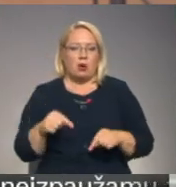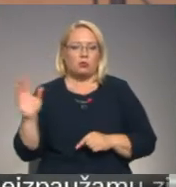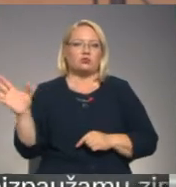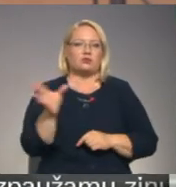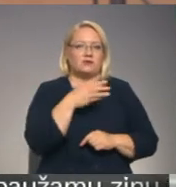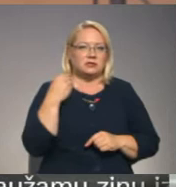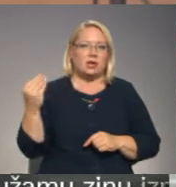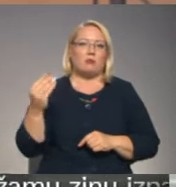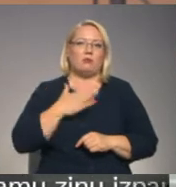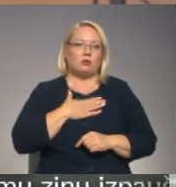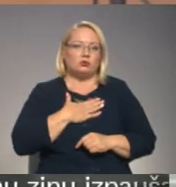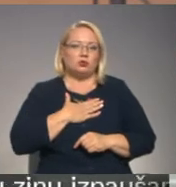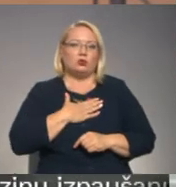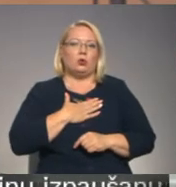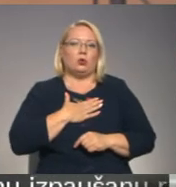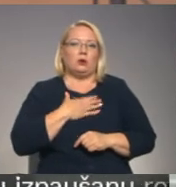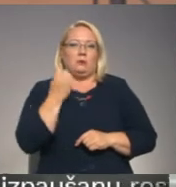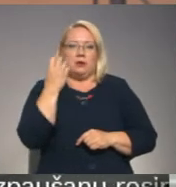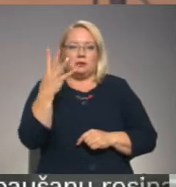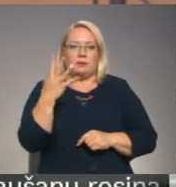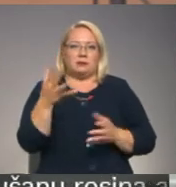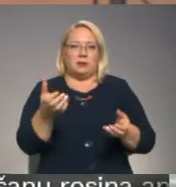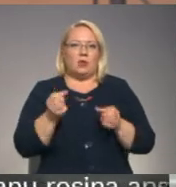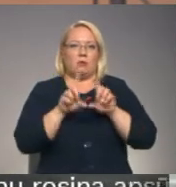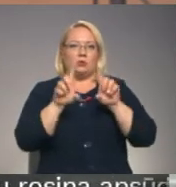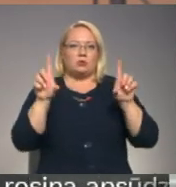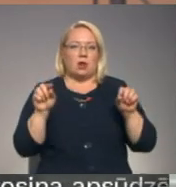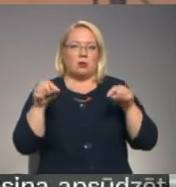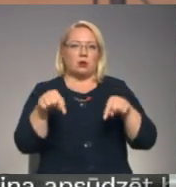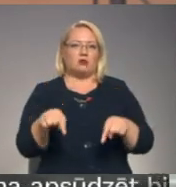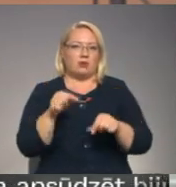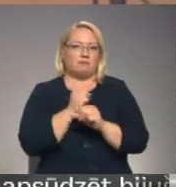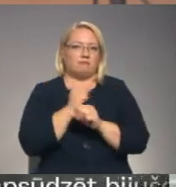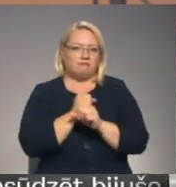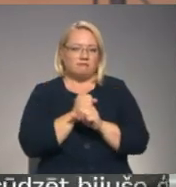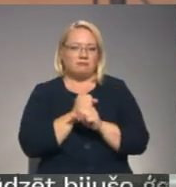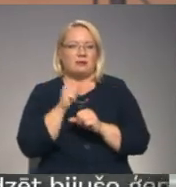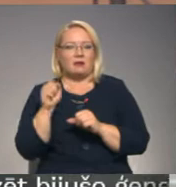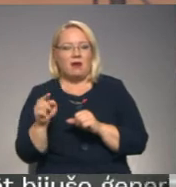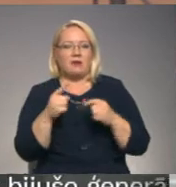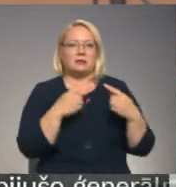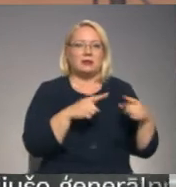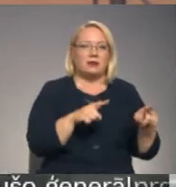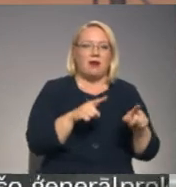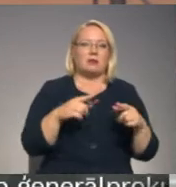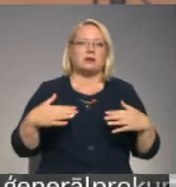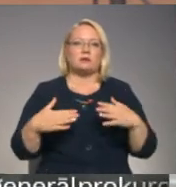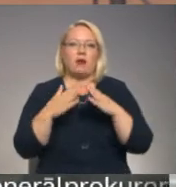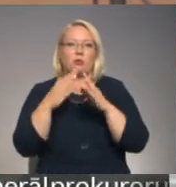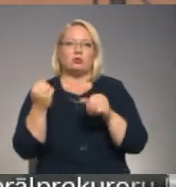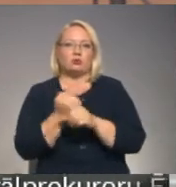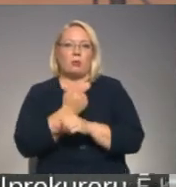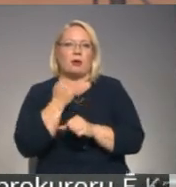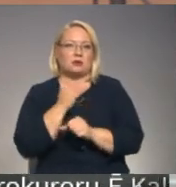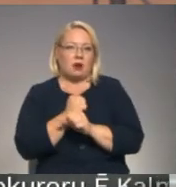visiem mūsu 15 uzņēmumiem, kas šeit ir, kas tādā vai citādā veidā svētkos tomēr